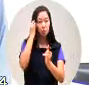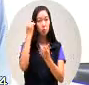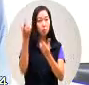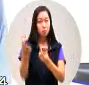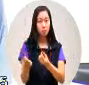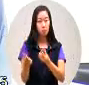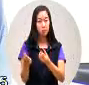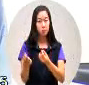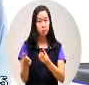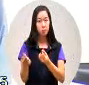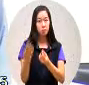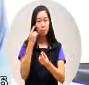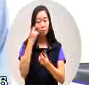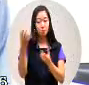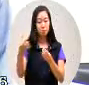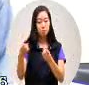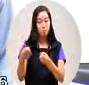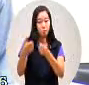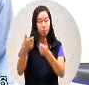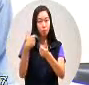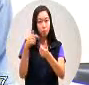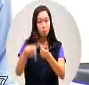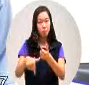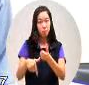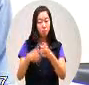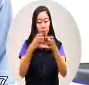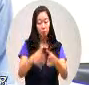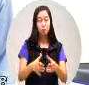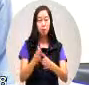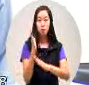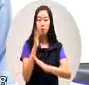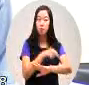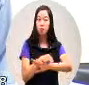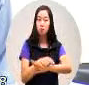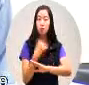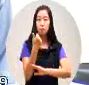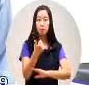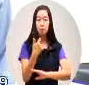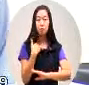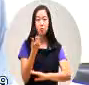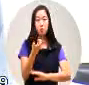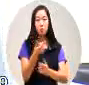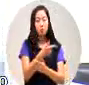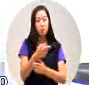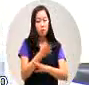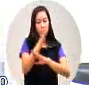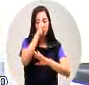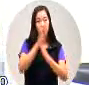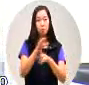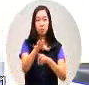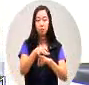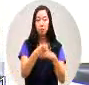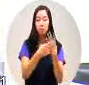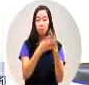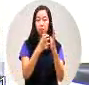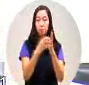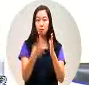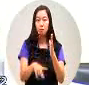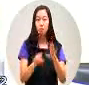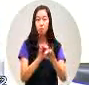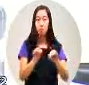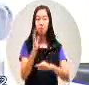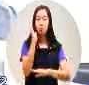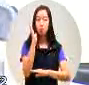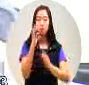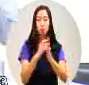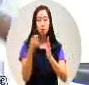的共识才形成政策那么非常感谢我们农业局不是地政局